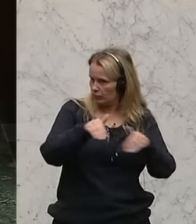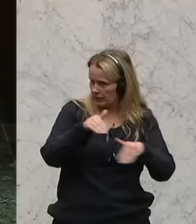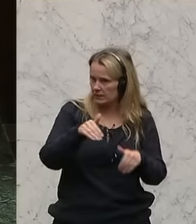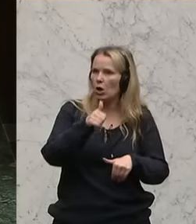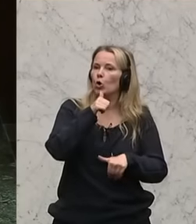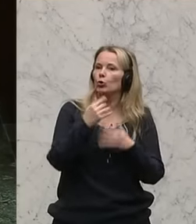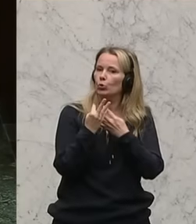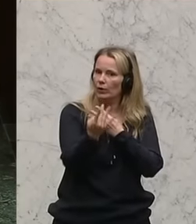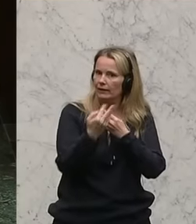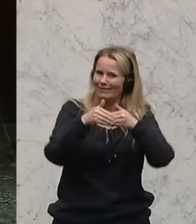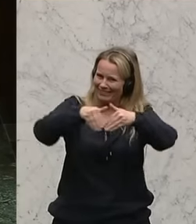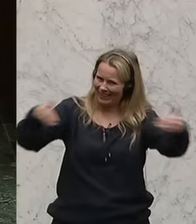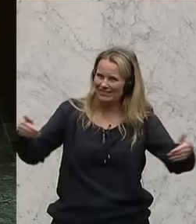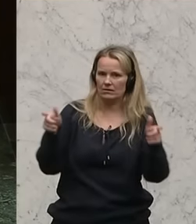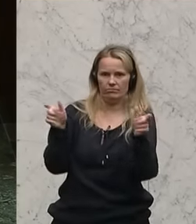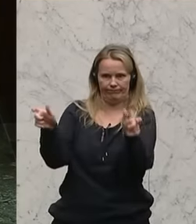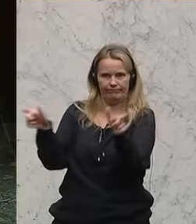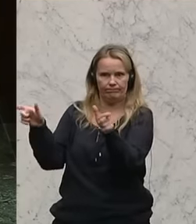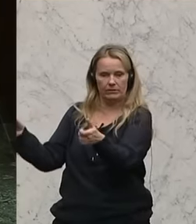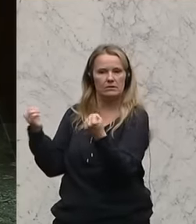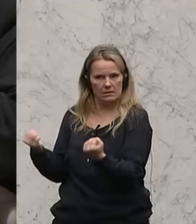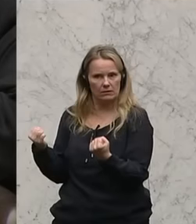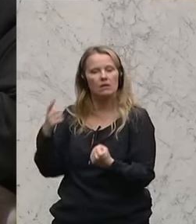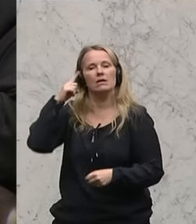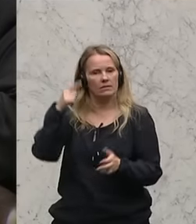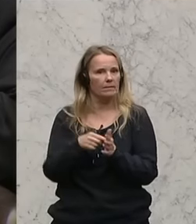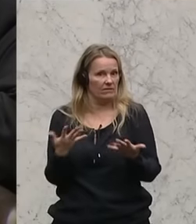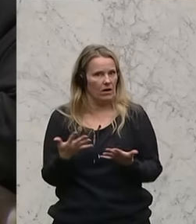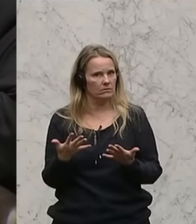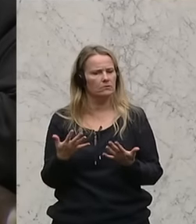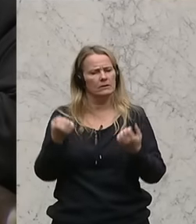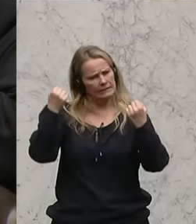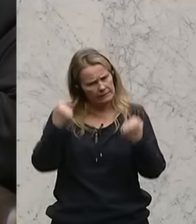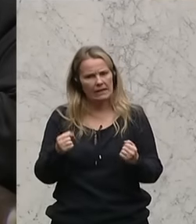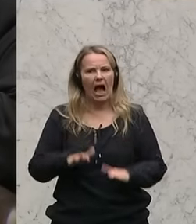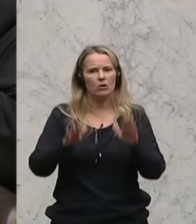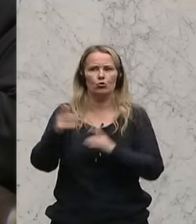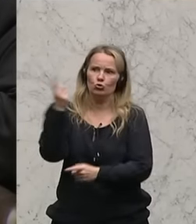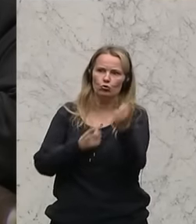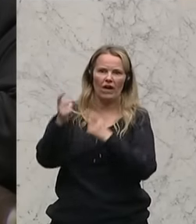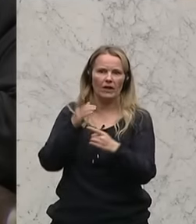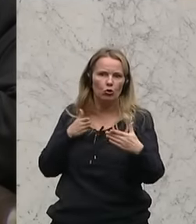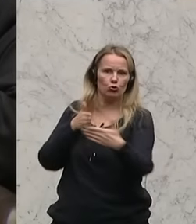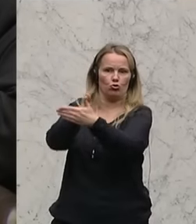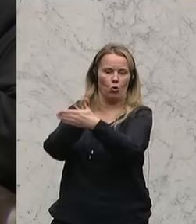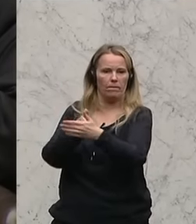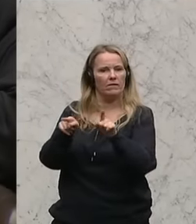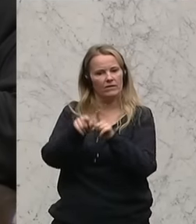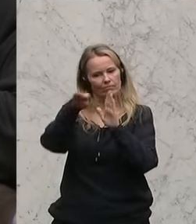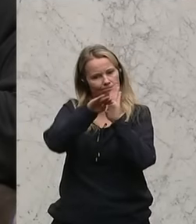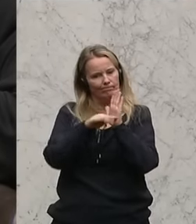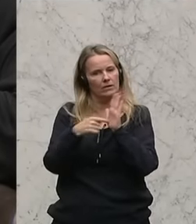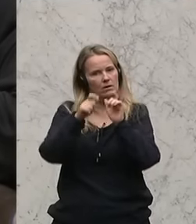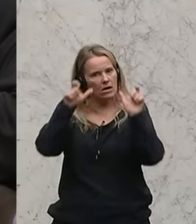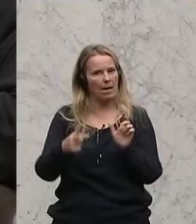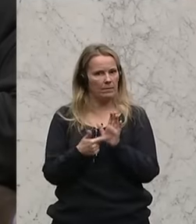Grenze gesichert zu werden, damit es hier auch, so wie es notwendig wäre, einen absoluten Asyl- und Zuwanderungsstopp innerhalb der geltenden rechtlichen